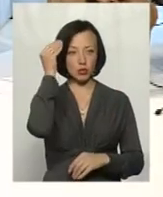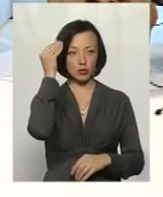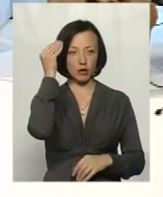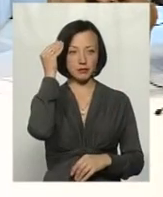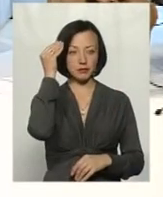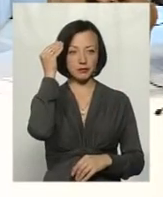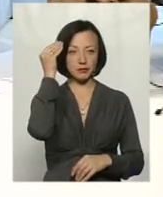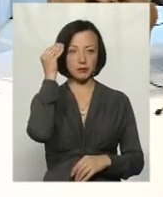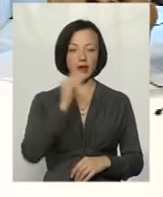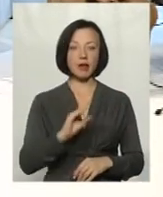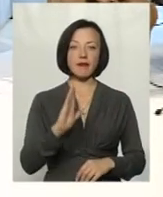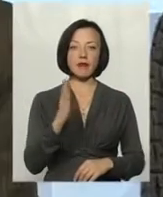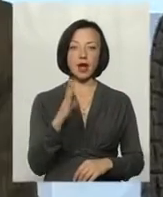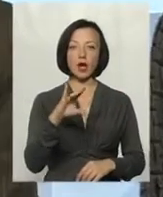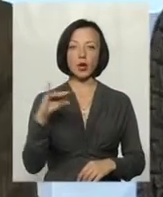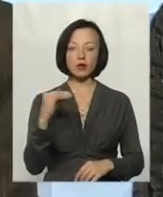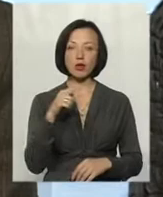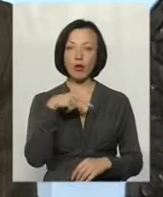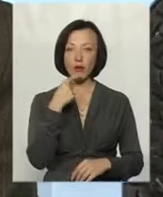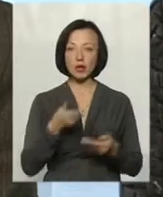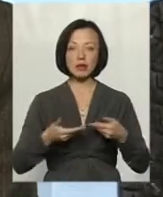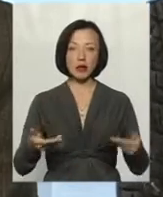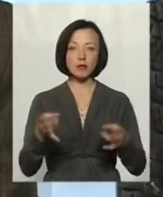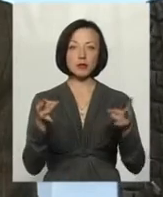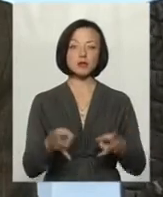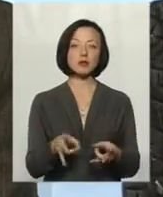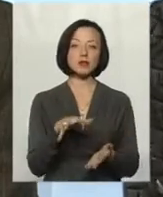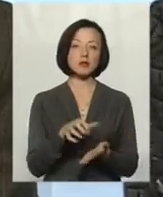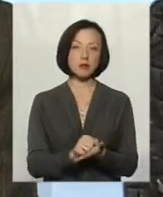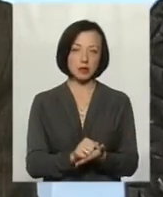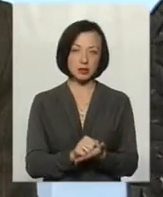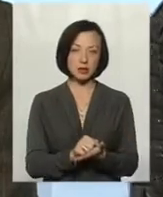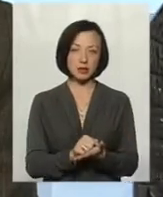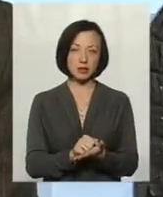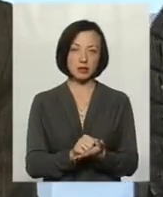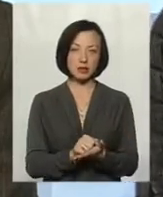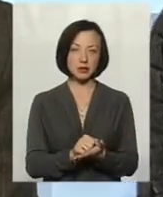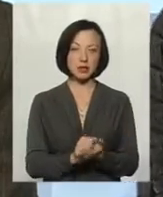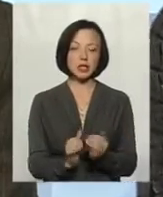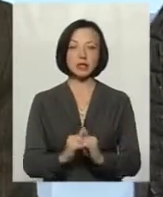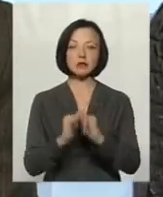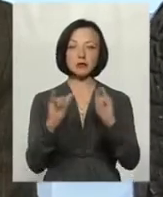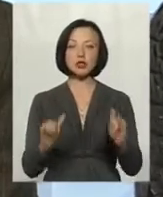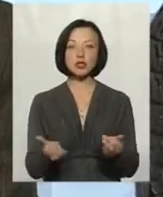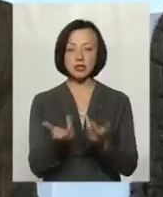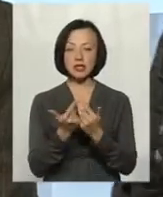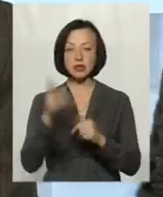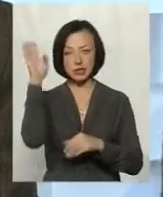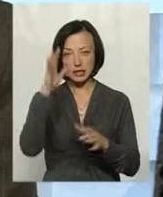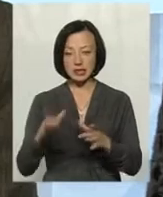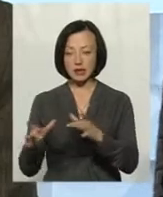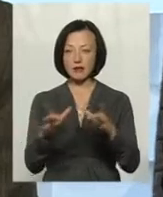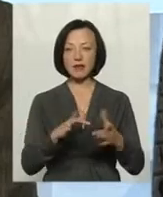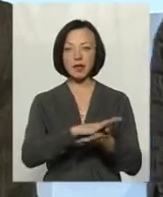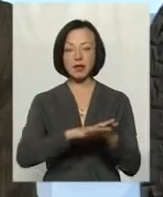Віталій Єхимович говорить, що нам потрібно займатися збільшенням кількості ставків і так далі.